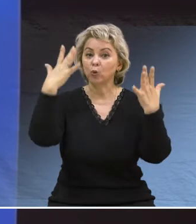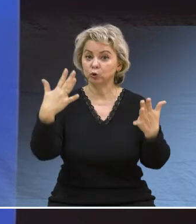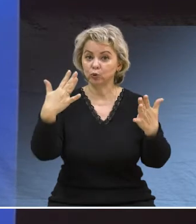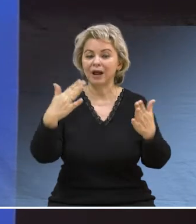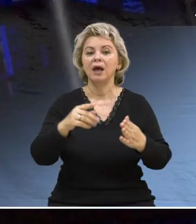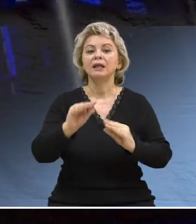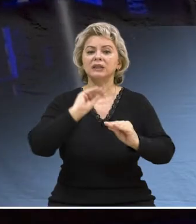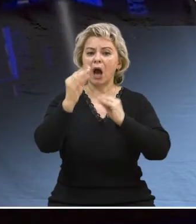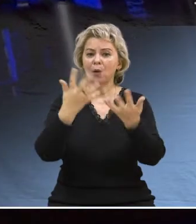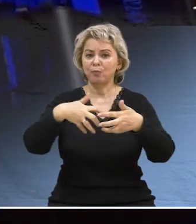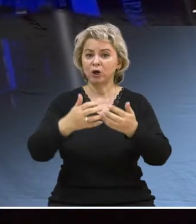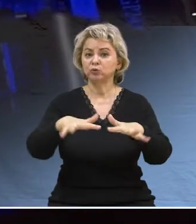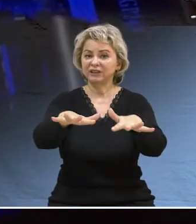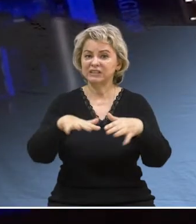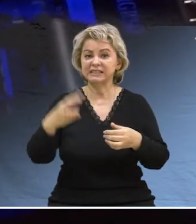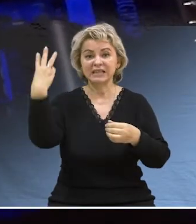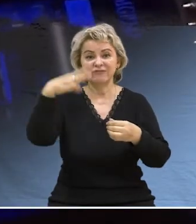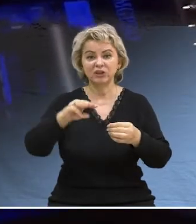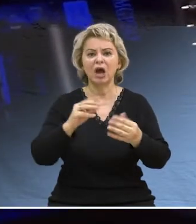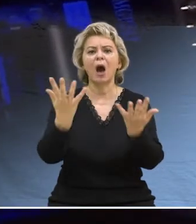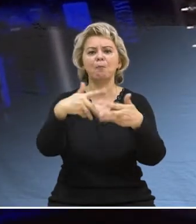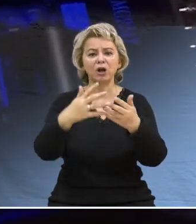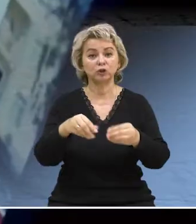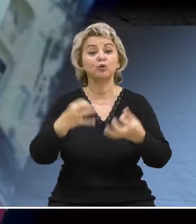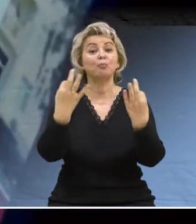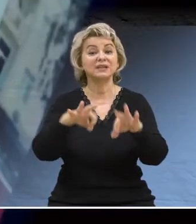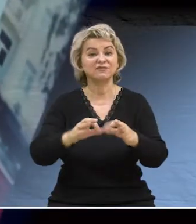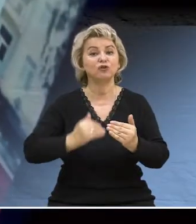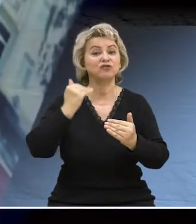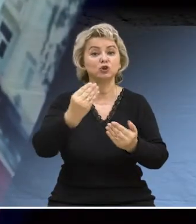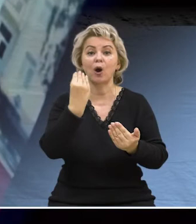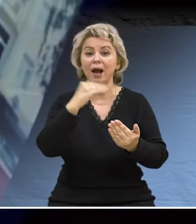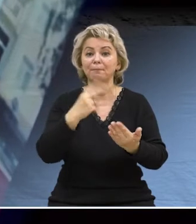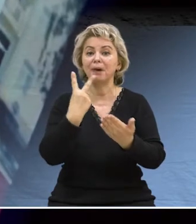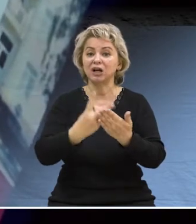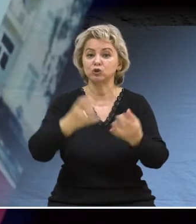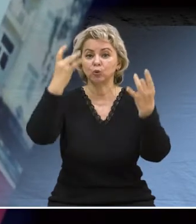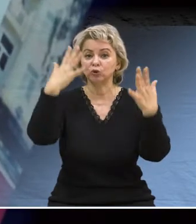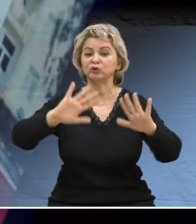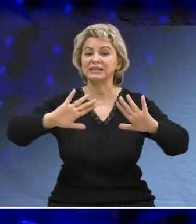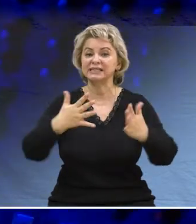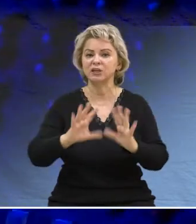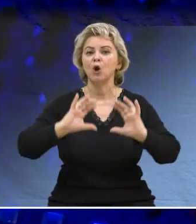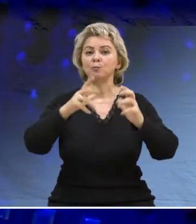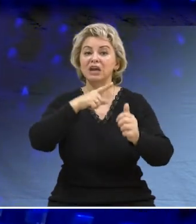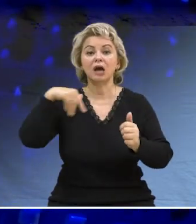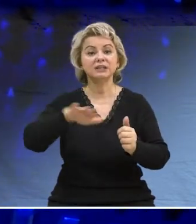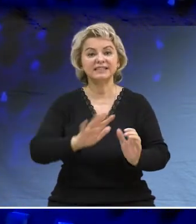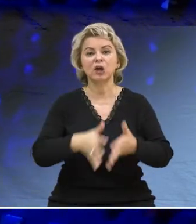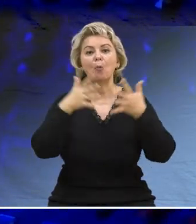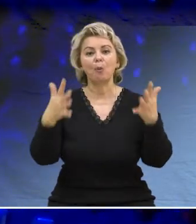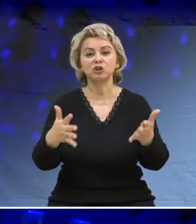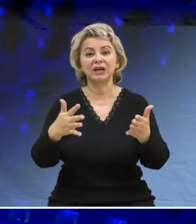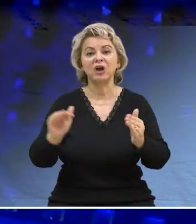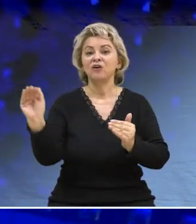«Цифровая культура». На оборудование зала современной мультимедийной аппаратурой, позволяющей в высоком качестве отражать культурные события мирового и